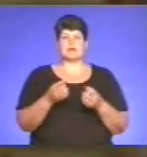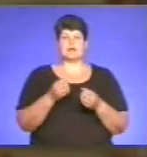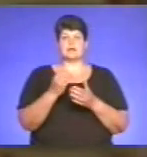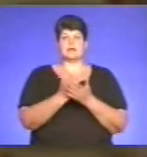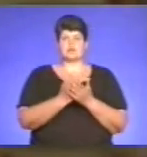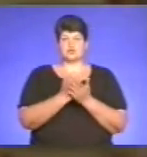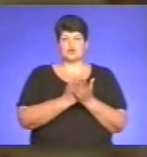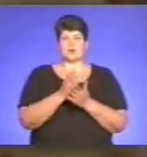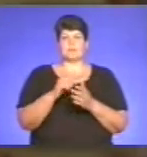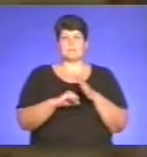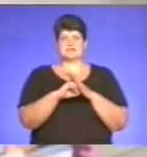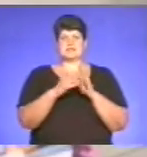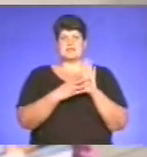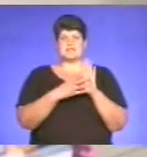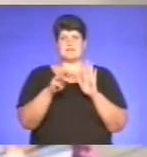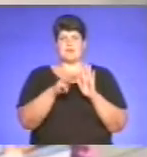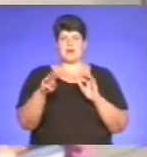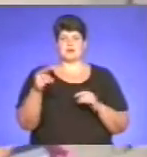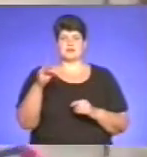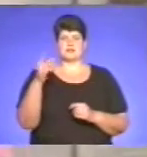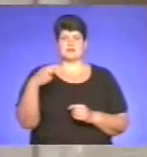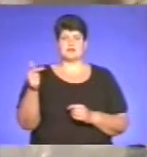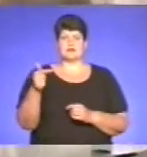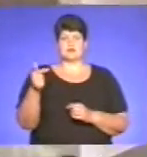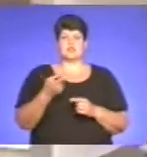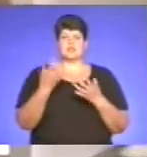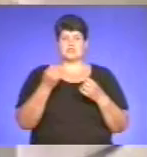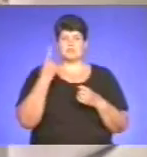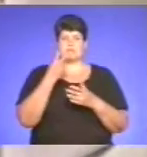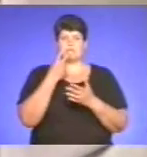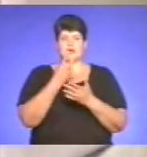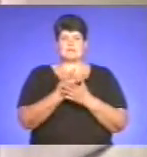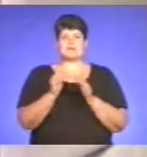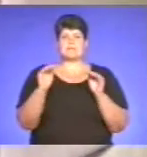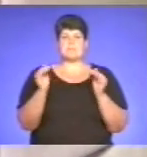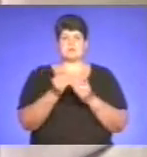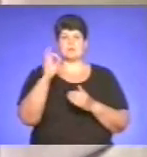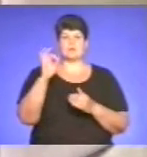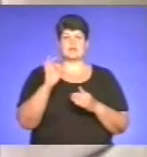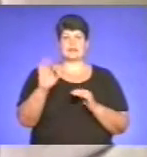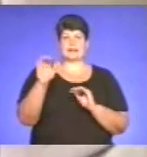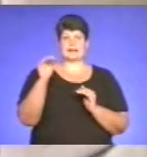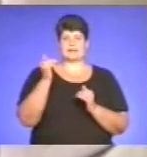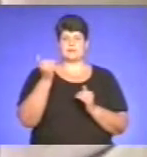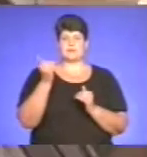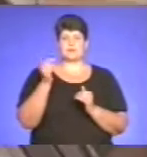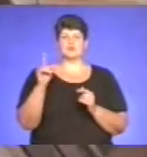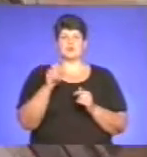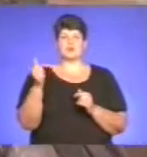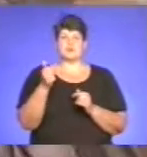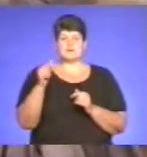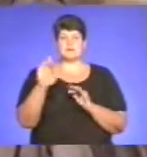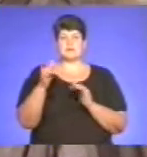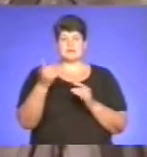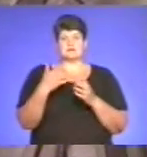гривні на 9 мільярдів гривень. Ще один показник стабільної роботи українських банків – зменшення відсотку кредитування. Щодо гривневих кредитів, то